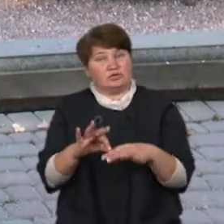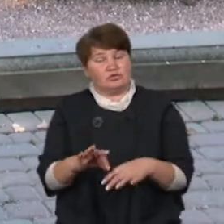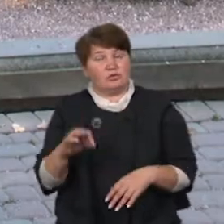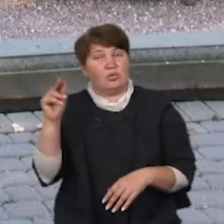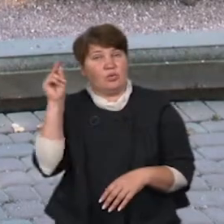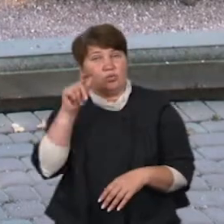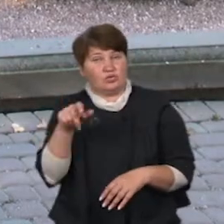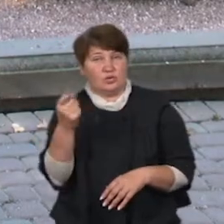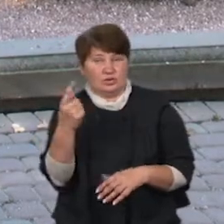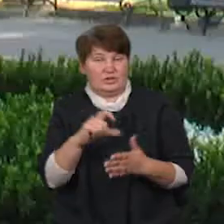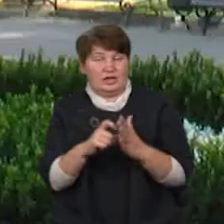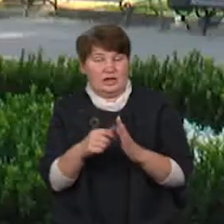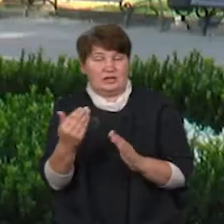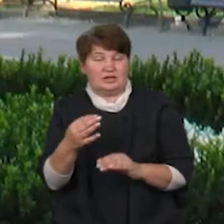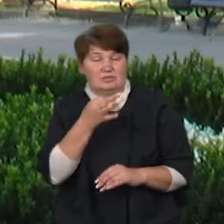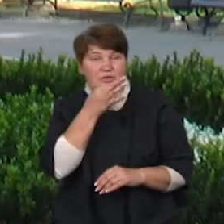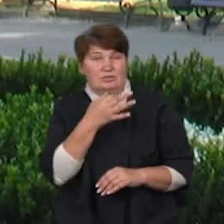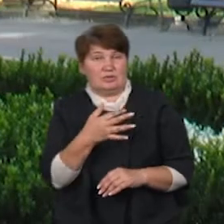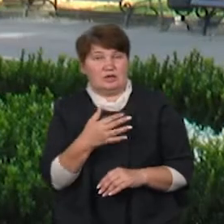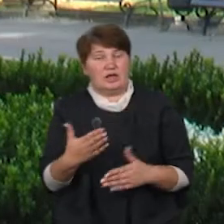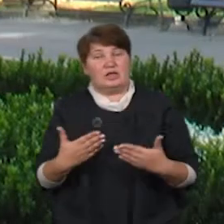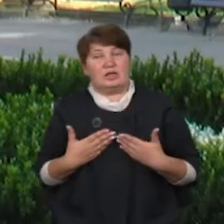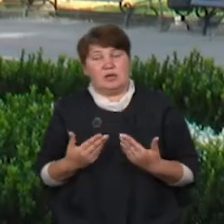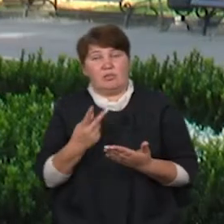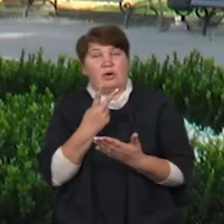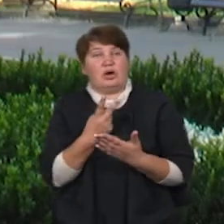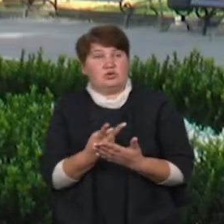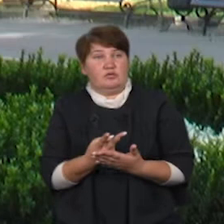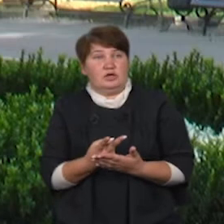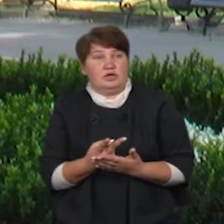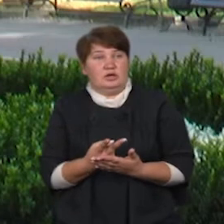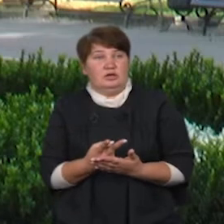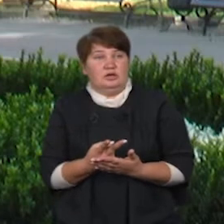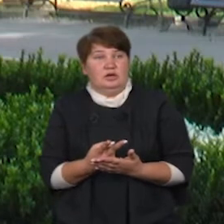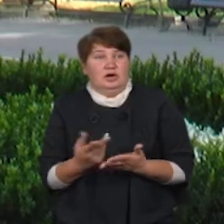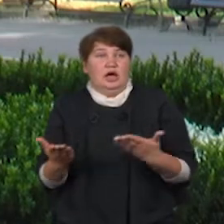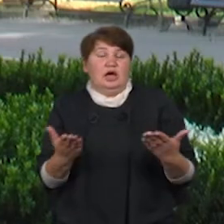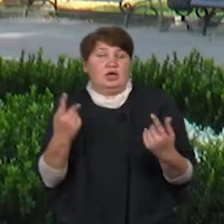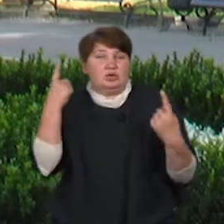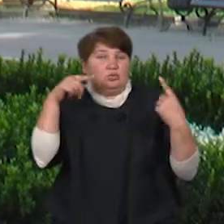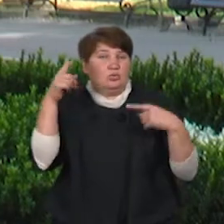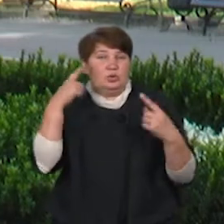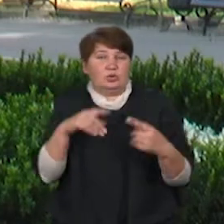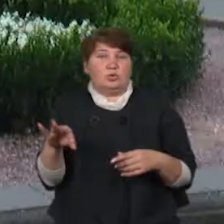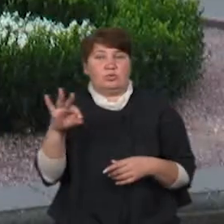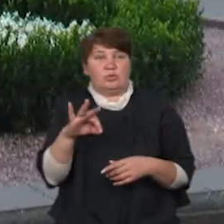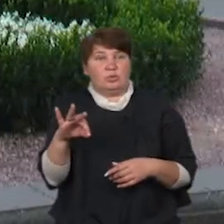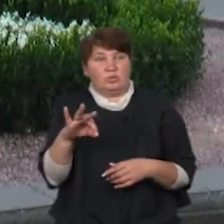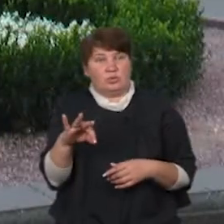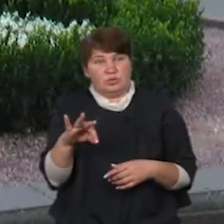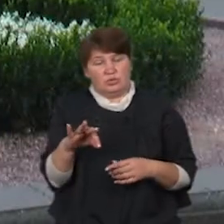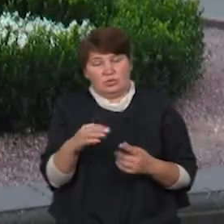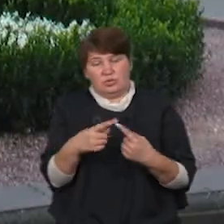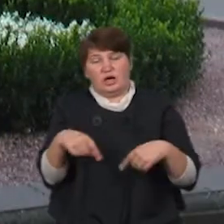класу, їй сподобалось. Нам показували якийсь мультик про Україну. Я